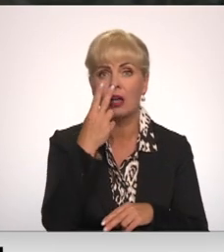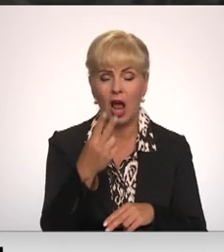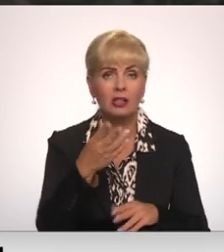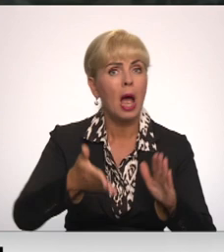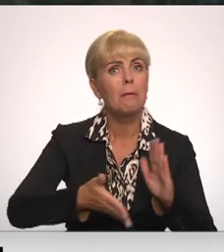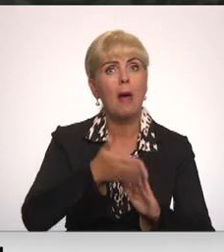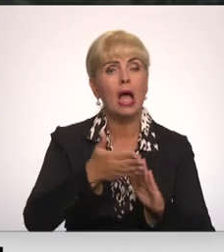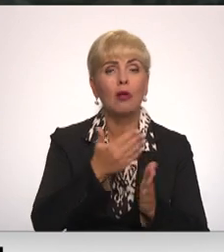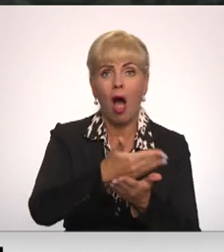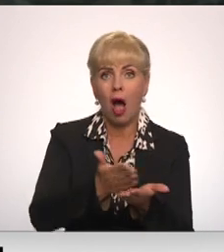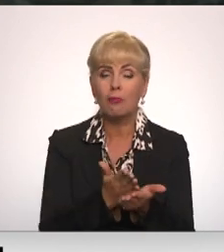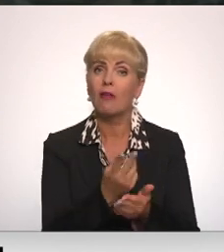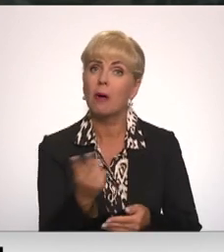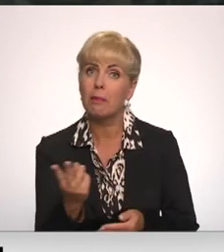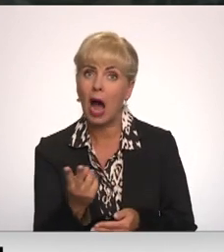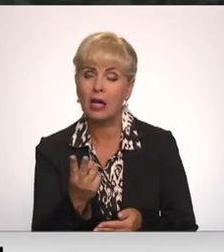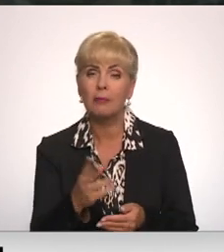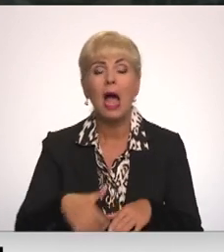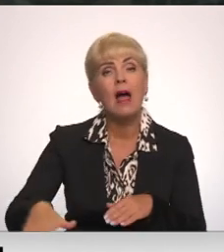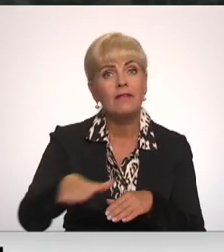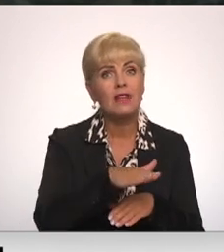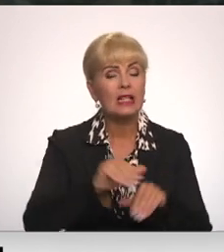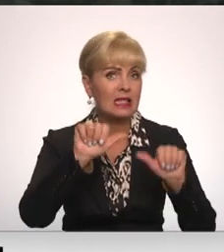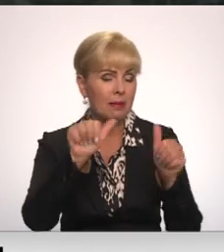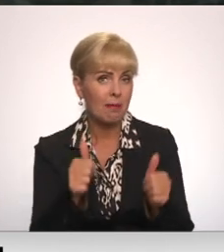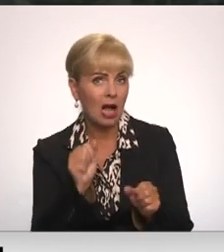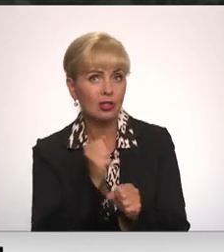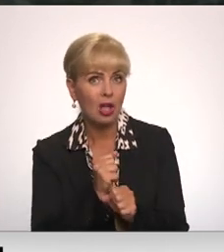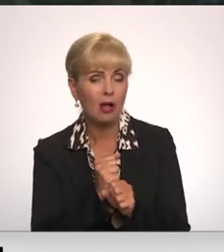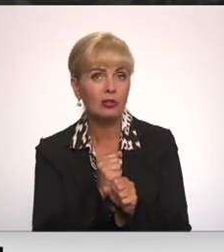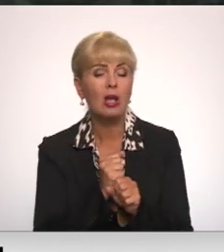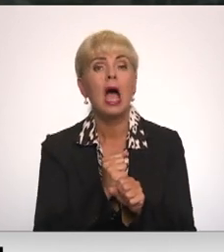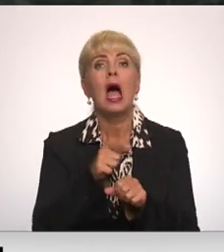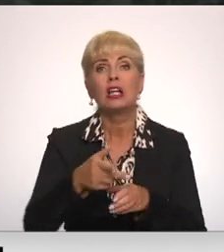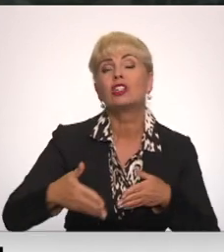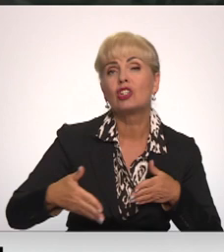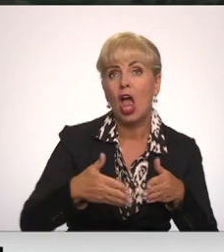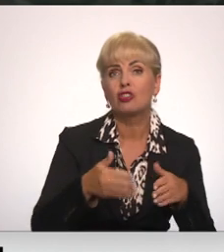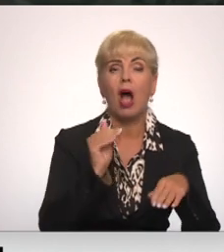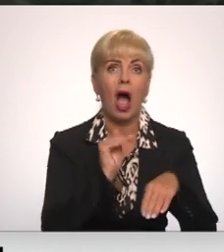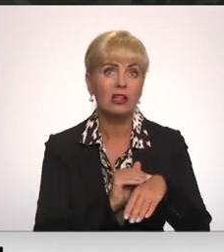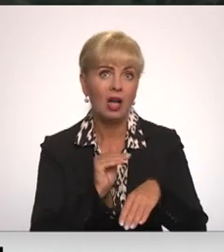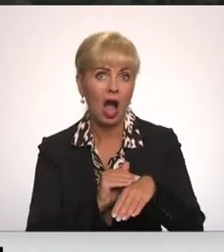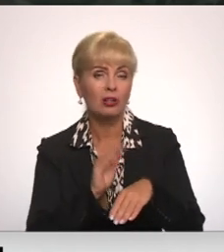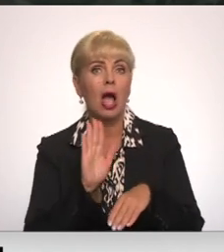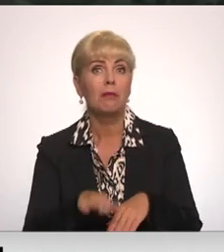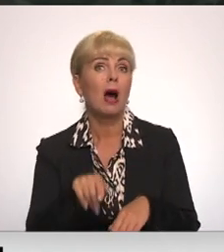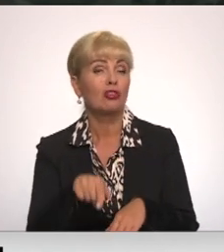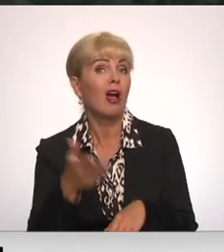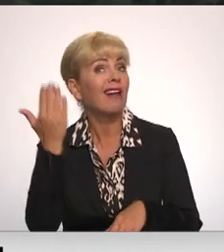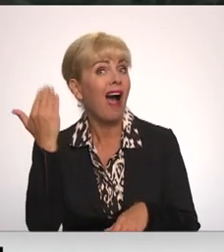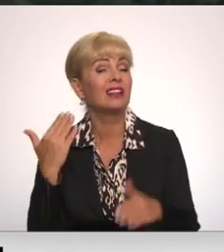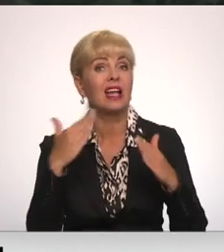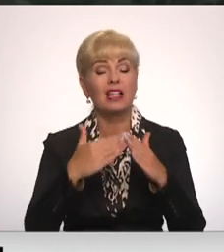betonā pavpāri. Tas ir vides mākslas darbs 1941 ceļš, atgādinājums par reizi šajos namos